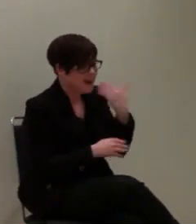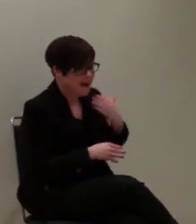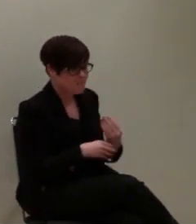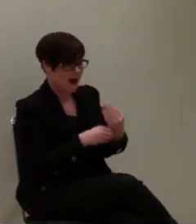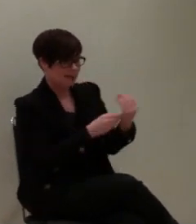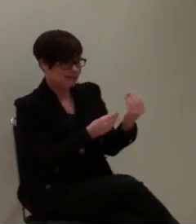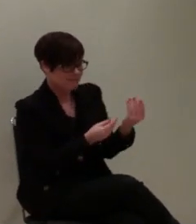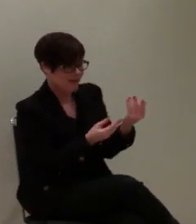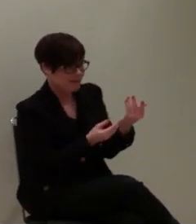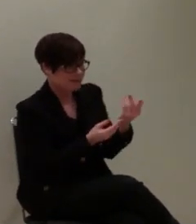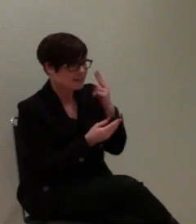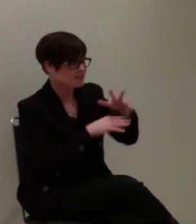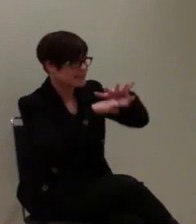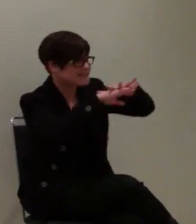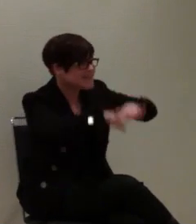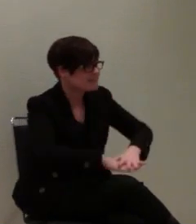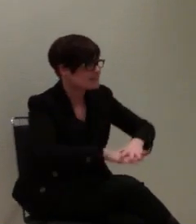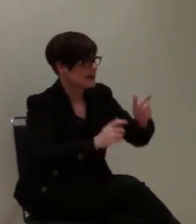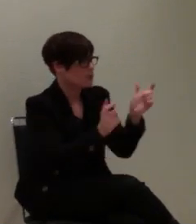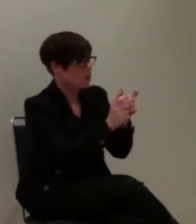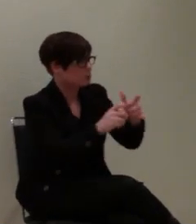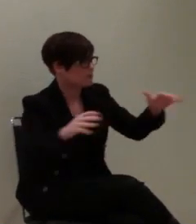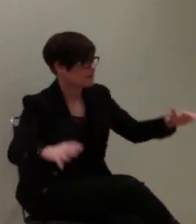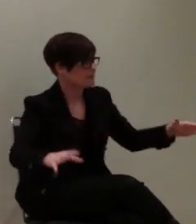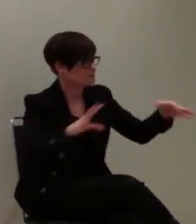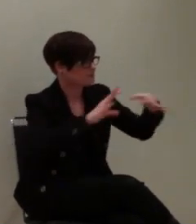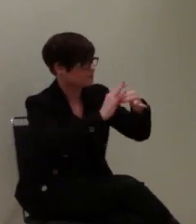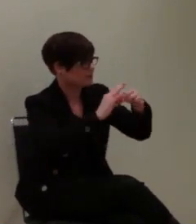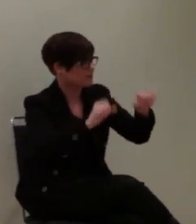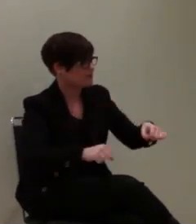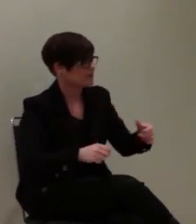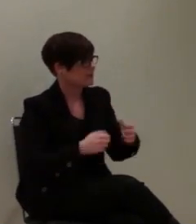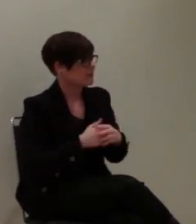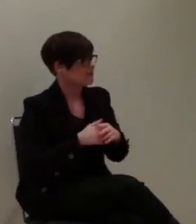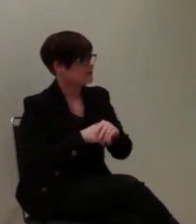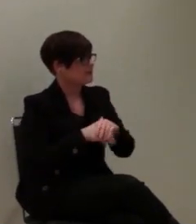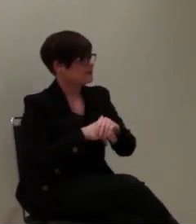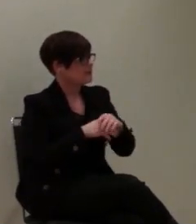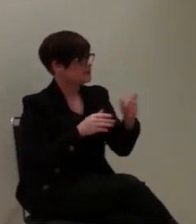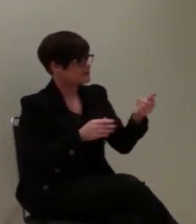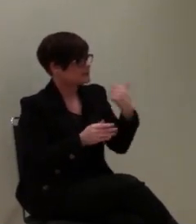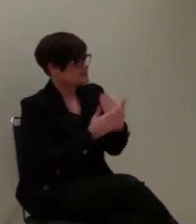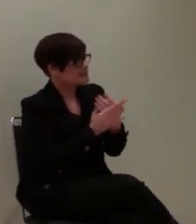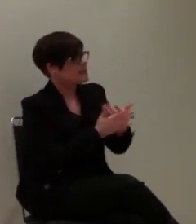sondern, dass Netzwerkkomponenten miteinander kommunizieren können. Das war eigentlich der Hintergrund, weswegen es die SMS gegeben hat.